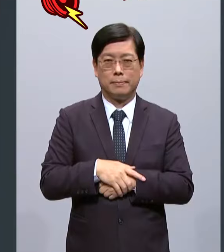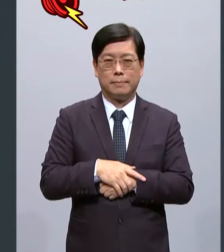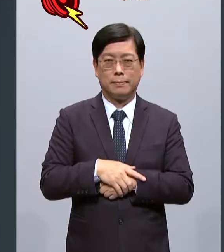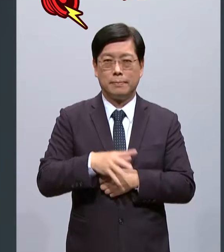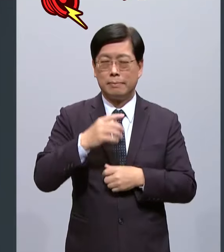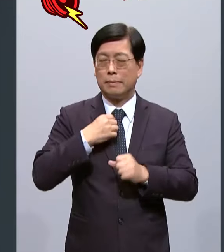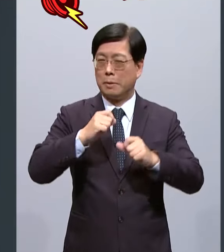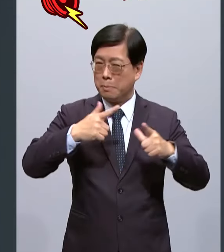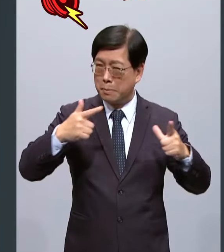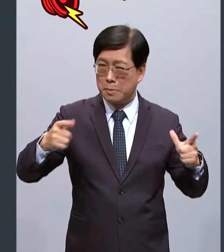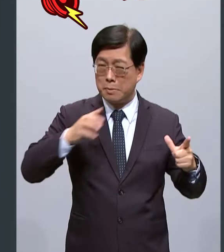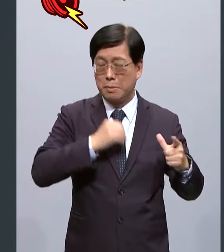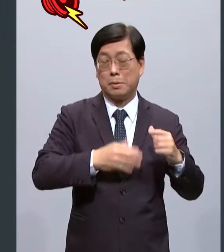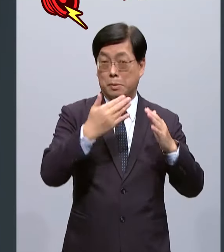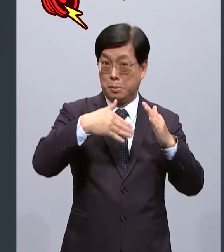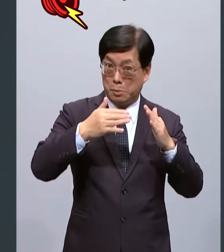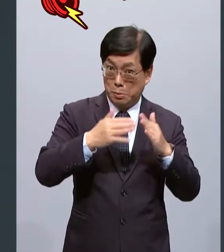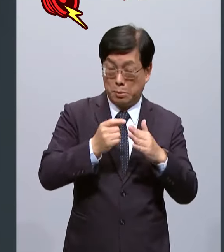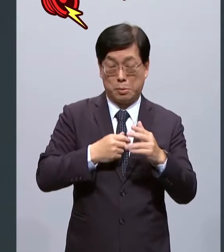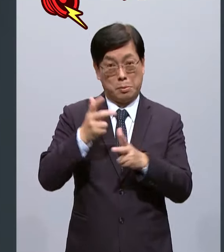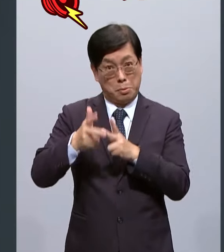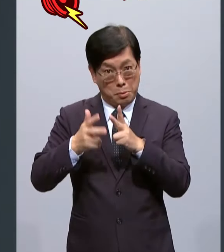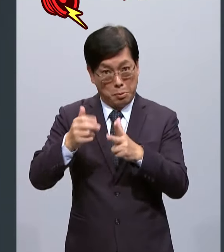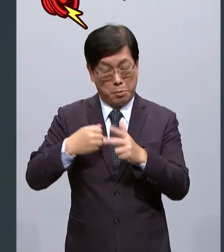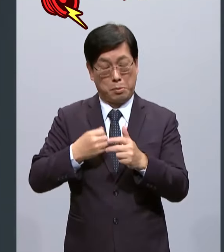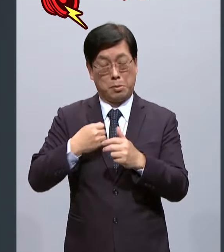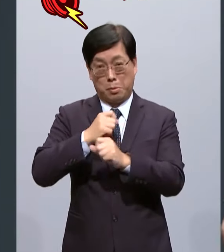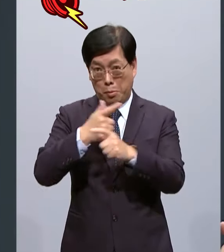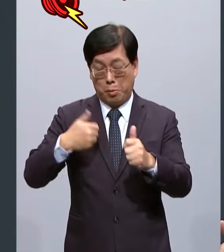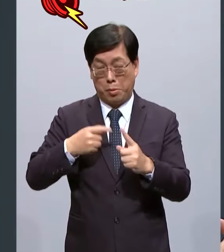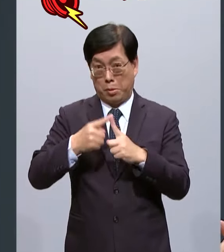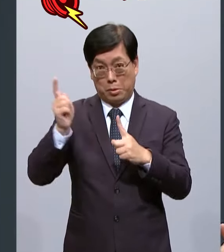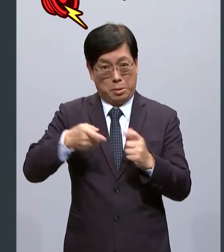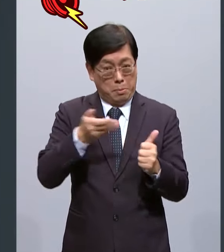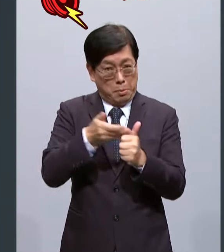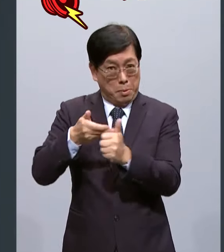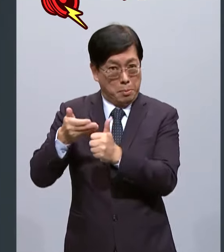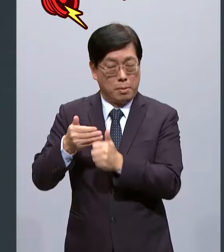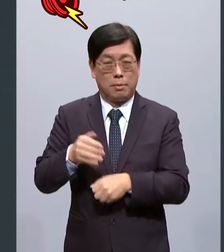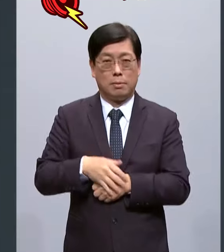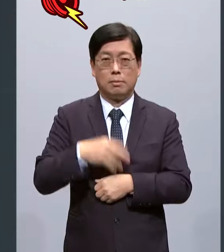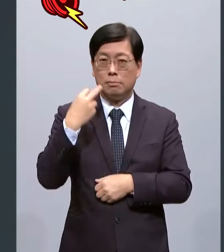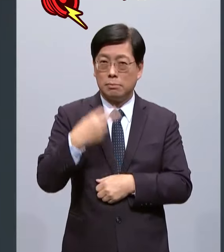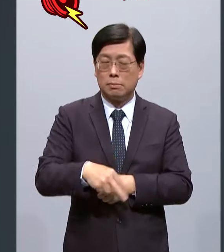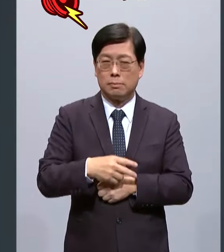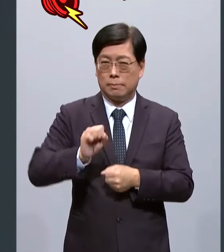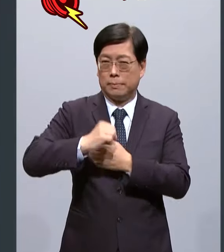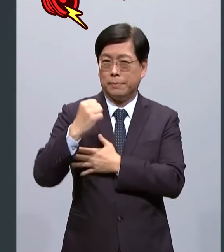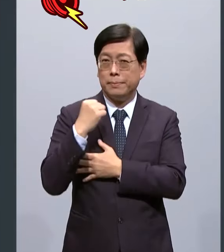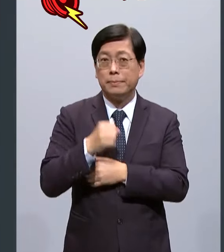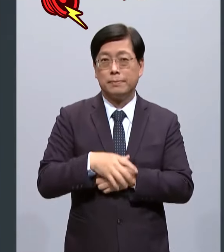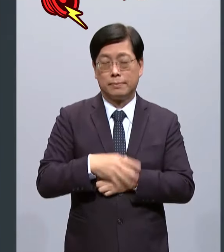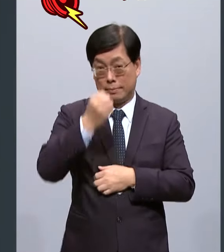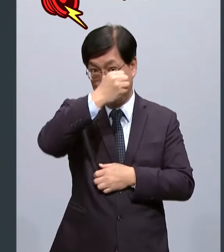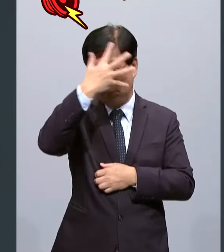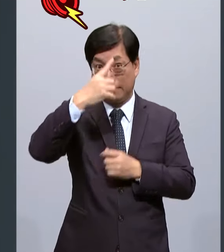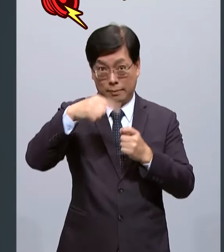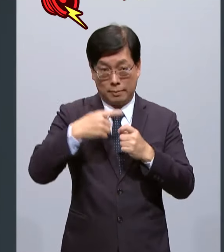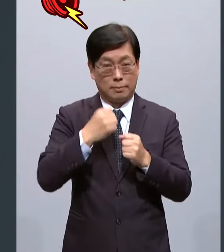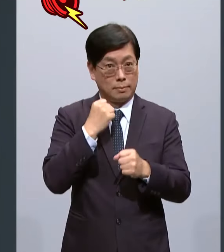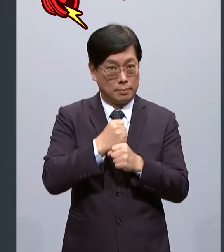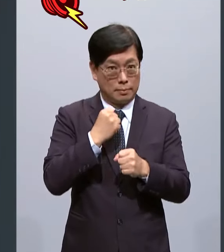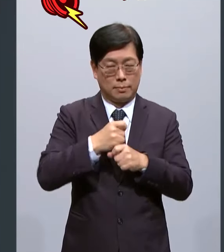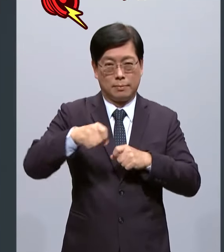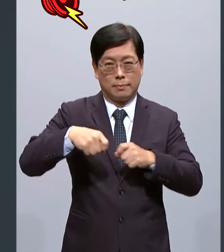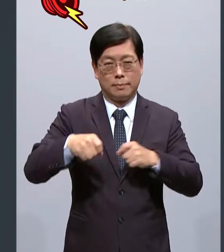产观学研来培养人才来训练人才同时加强青年就业